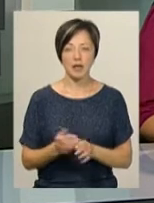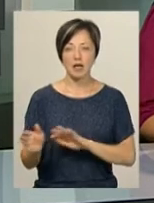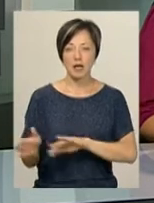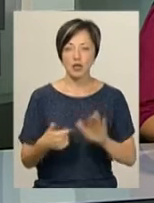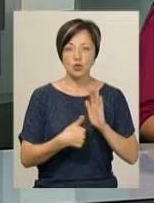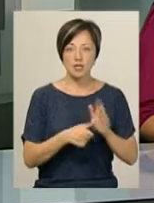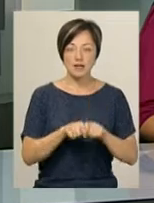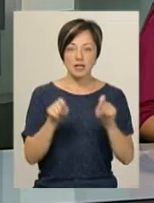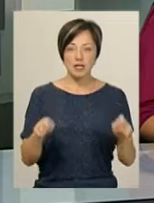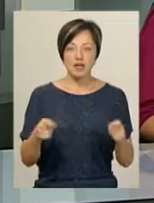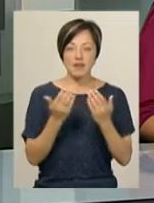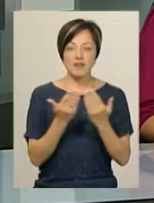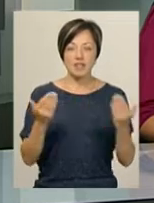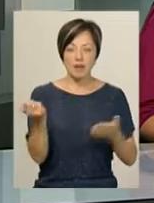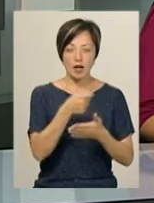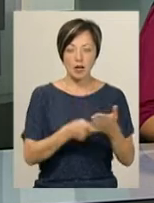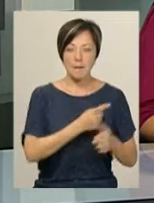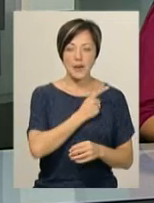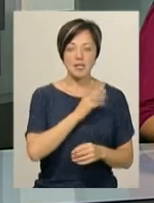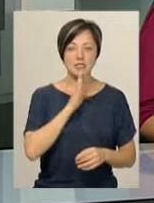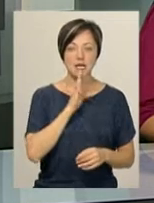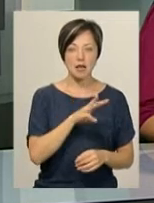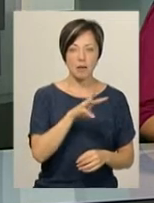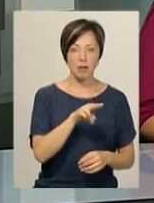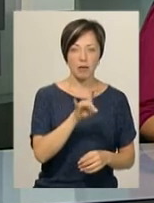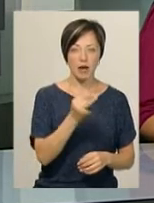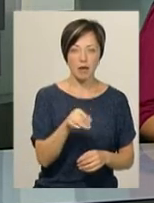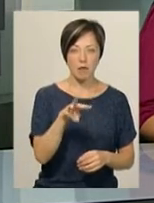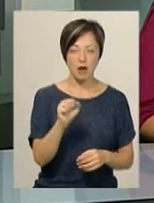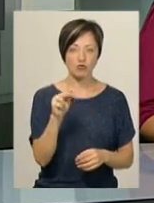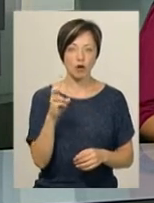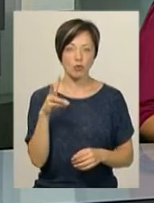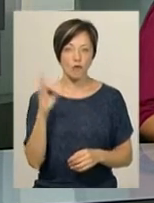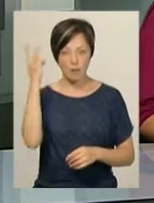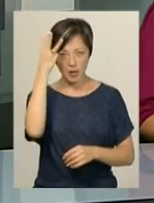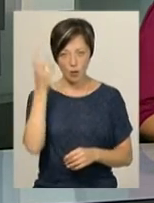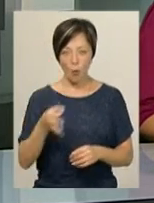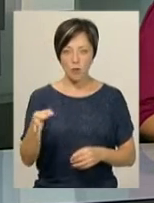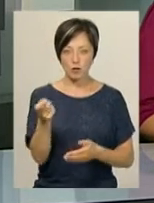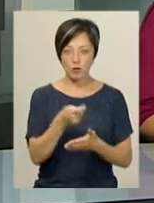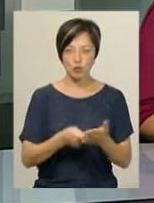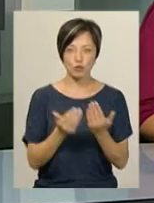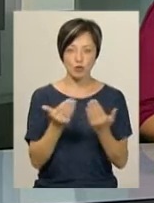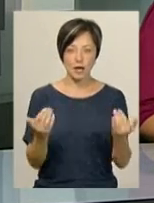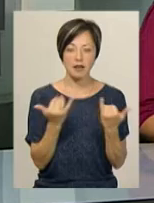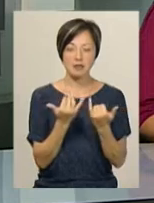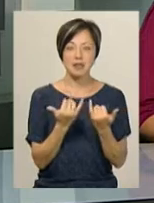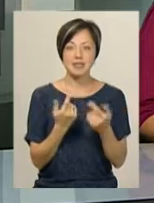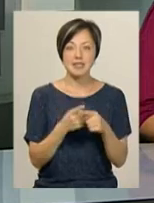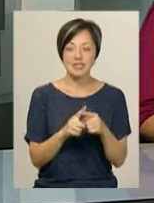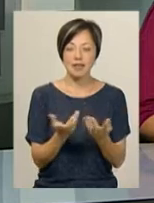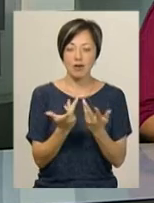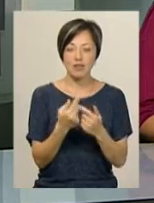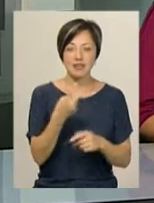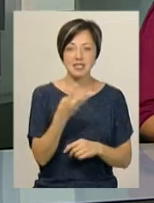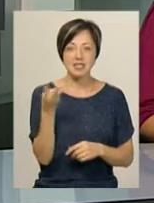відкрилася виставка картин майстрині Марії Приймаченко у Хмельницькому обласному художньому музеї. Експозиція «Дивозвірі» нараховує